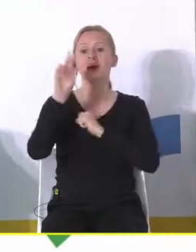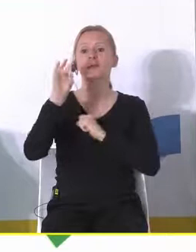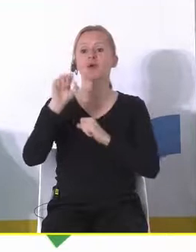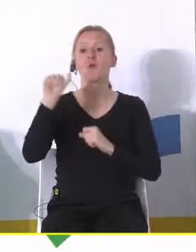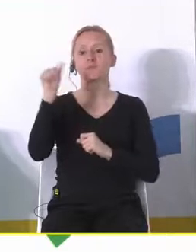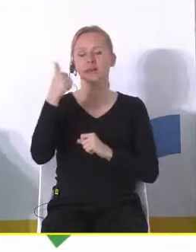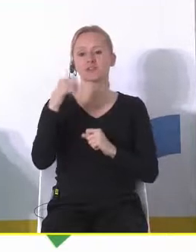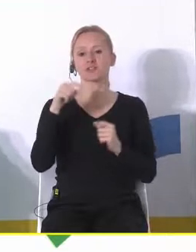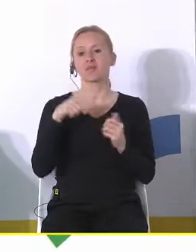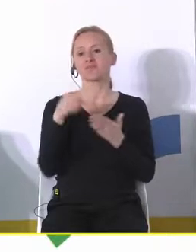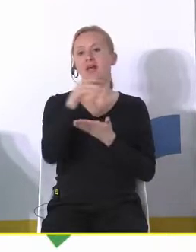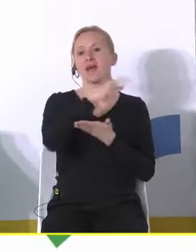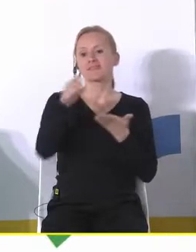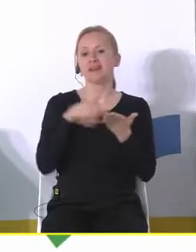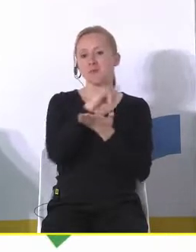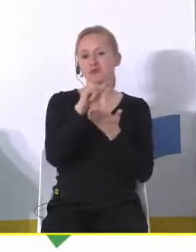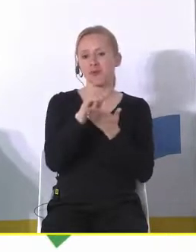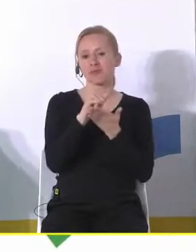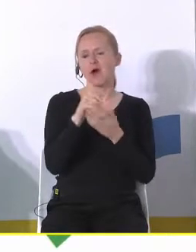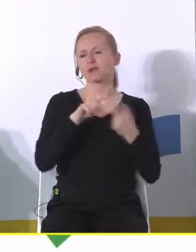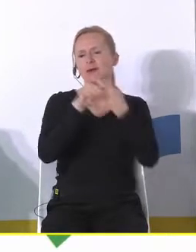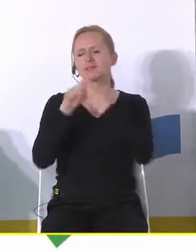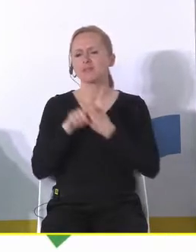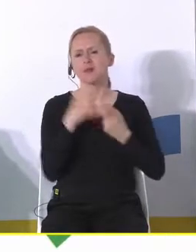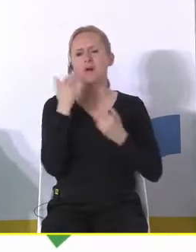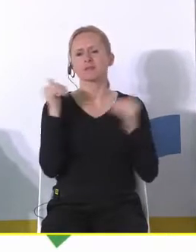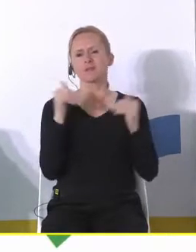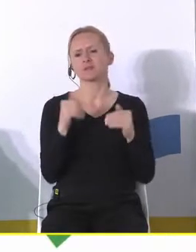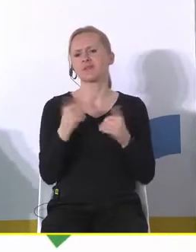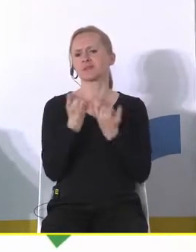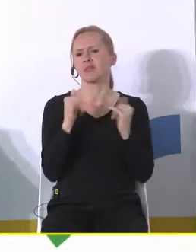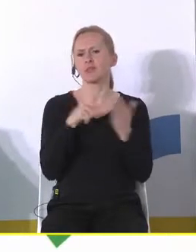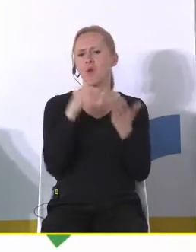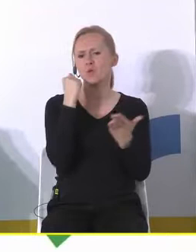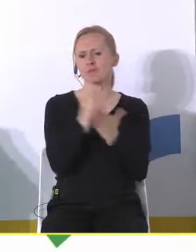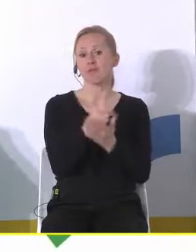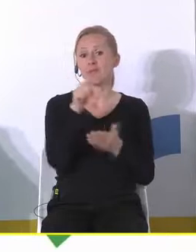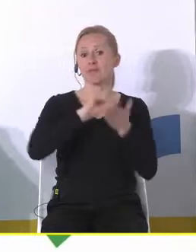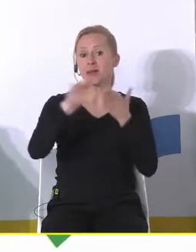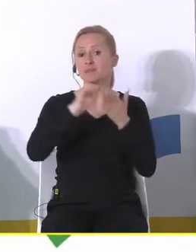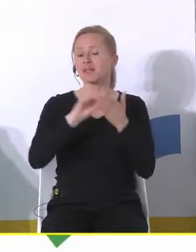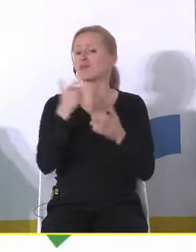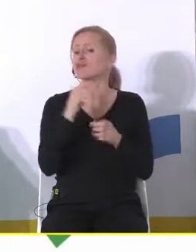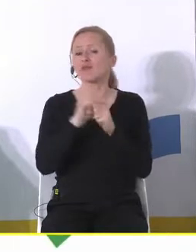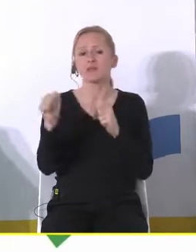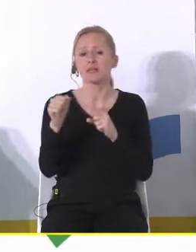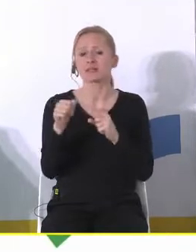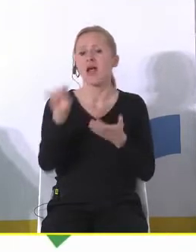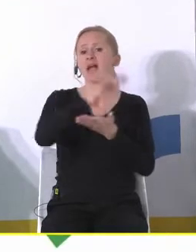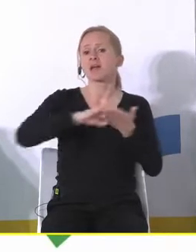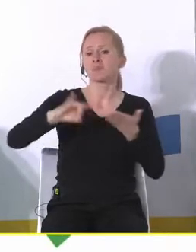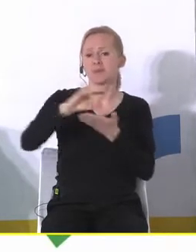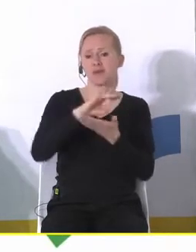ustawy o samorządzie terytorialnym bo oni są związani ze swoimi delegacjami ustawowymi i tam jest napisane czym jest gmina